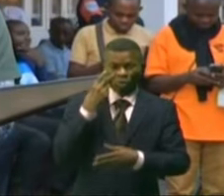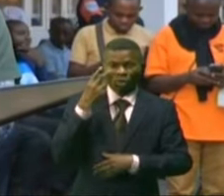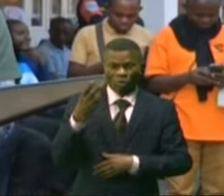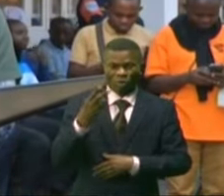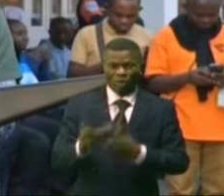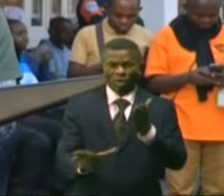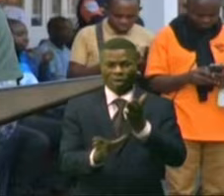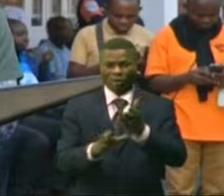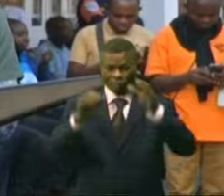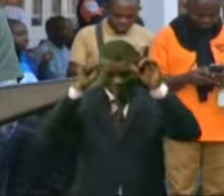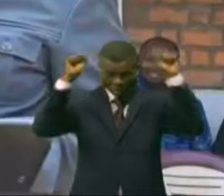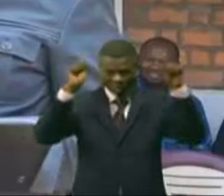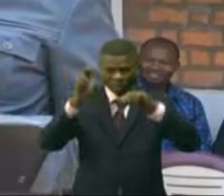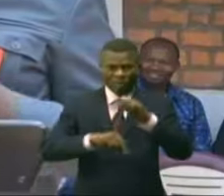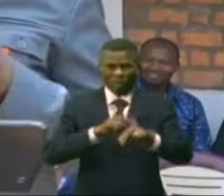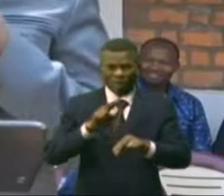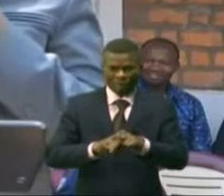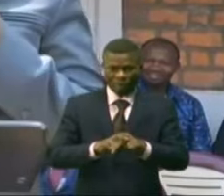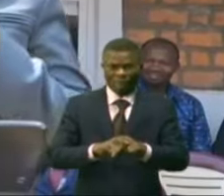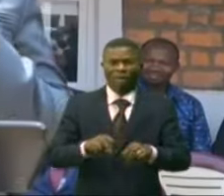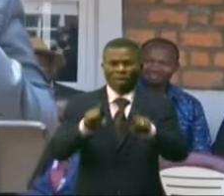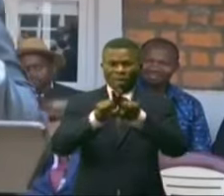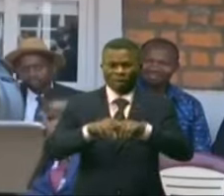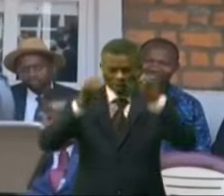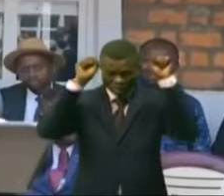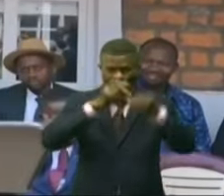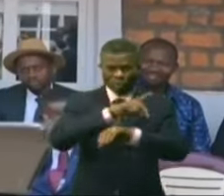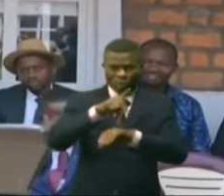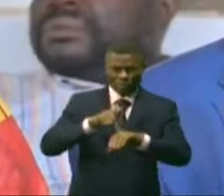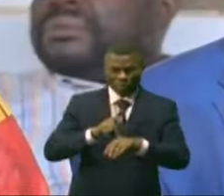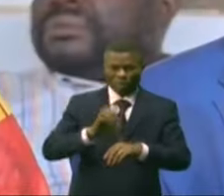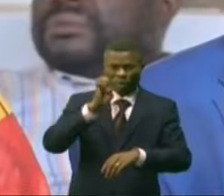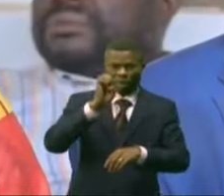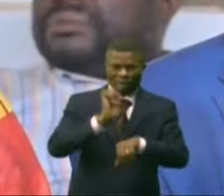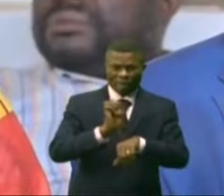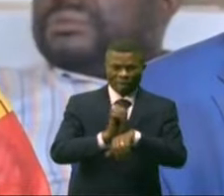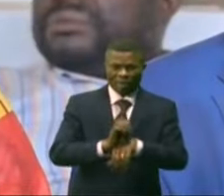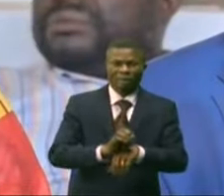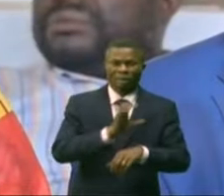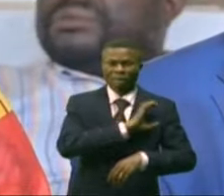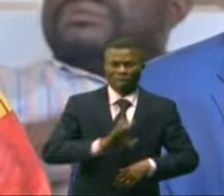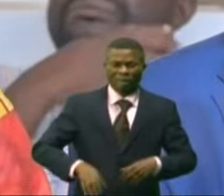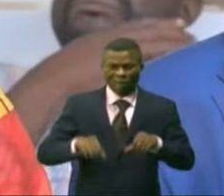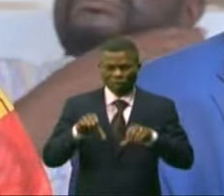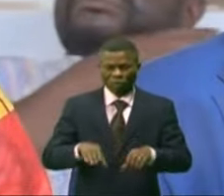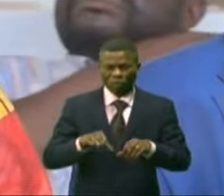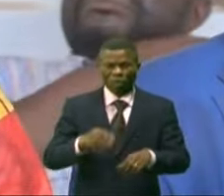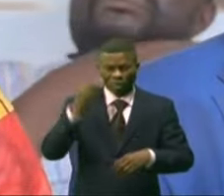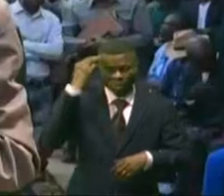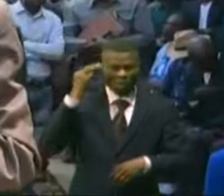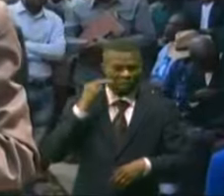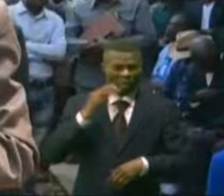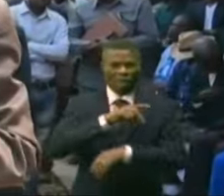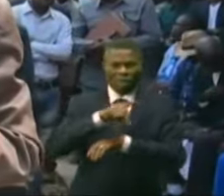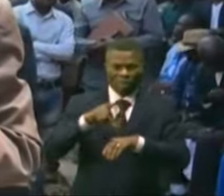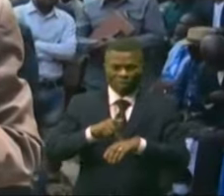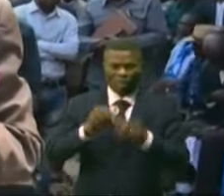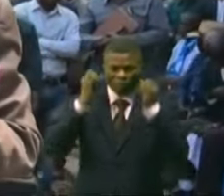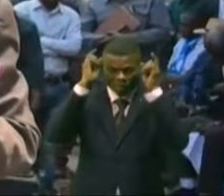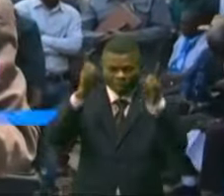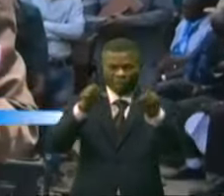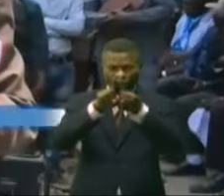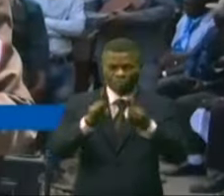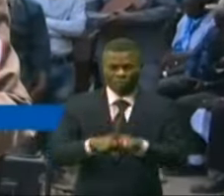du vice-président national et du président provincial de l'ECC, la ministre provinciale de l'éducation, le membre du SICA,